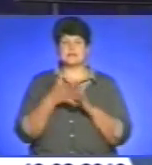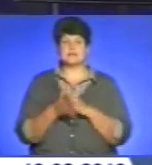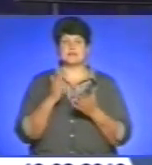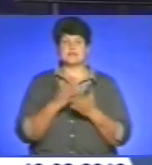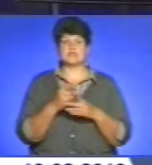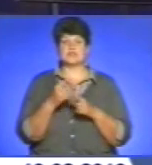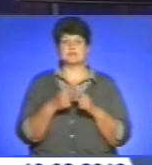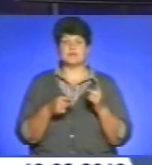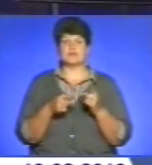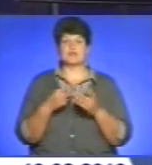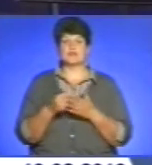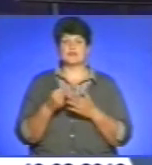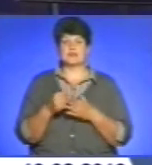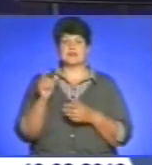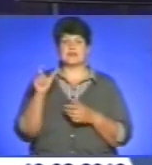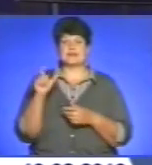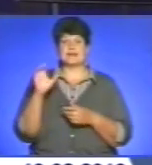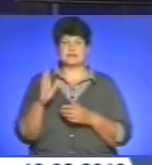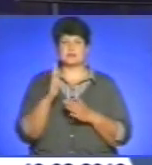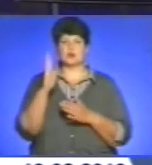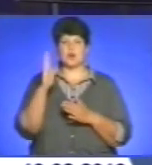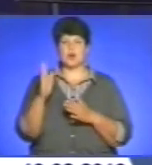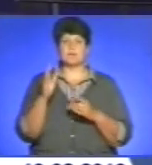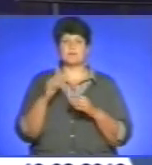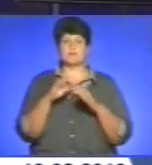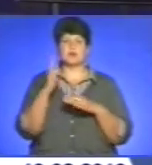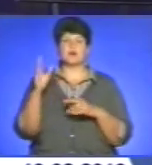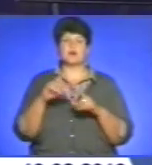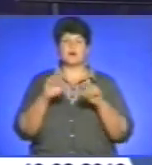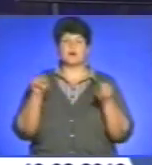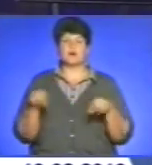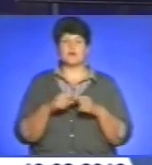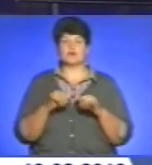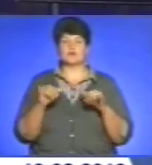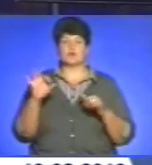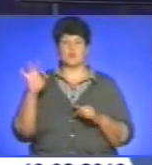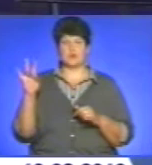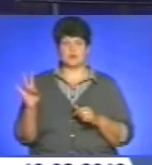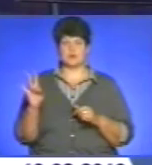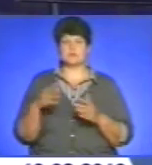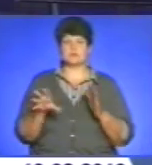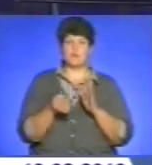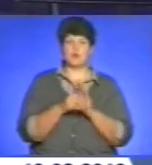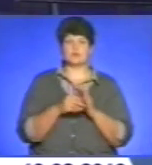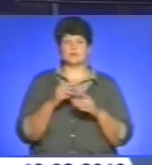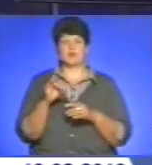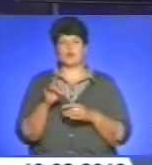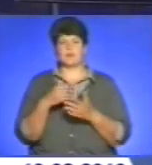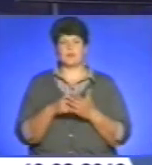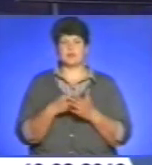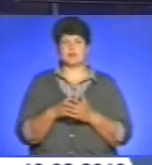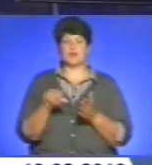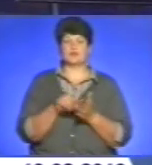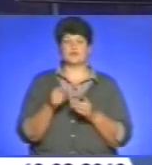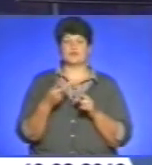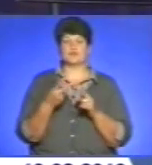співфінансування ЄС та програми розвитку ООН, коштами громад, районного бюджету і спонсорів. Для участі у другій фазі